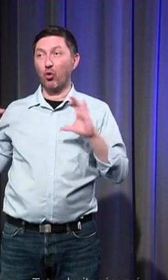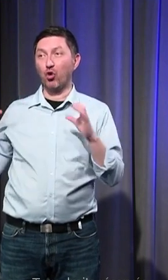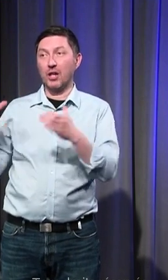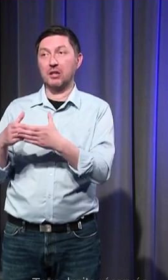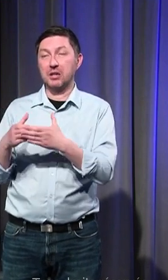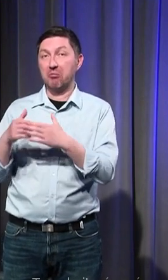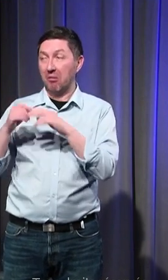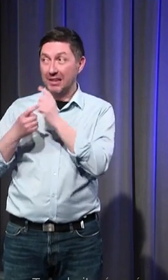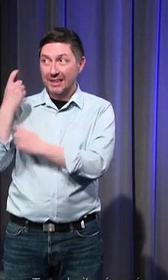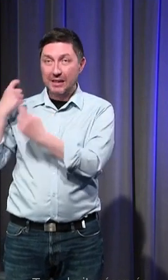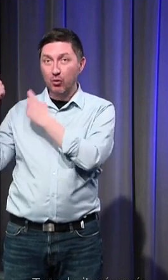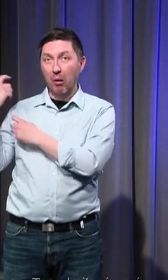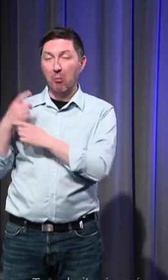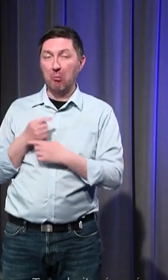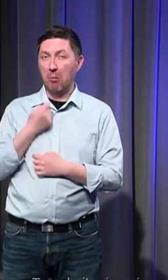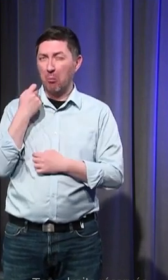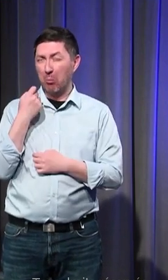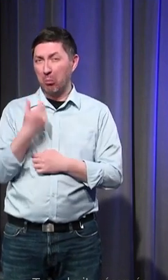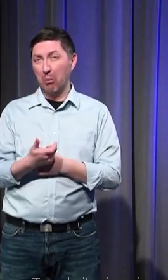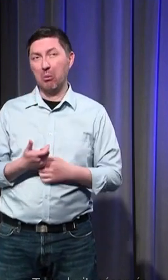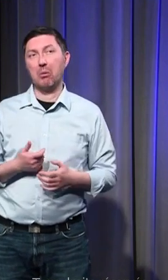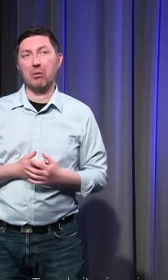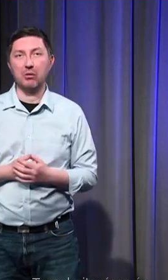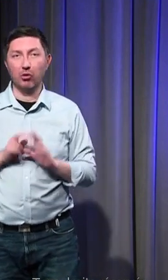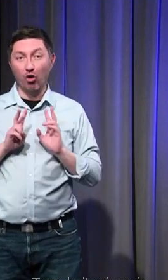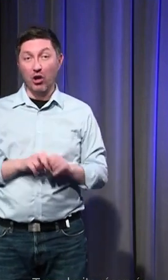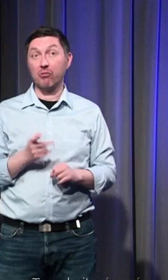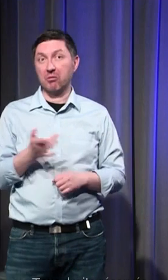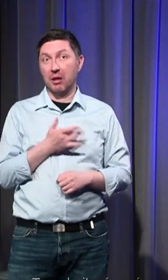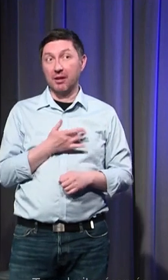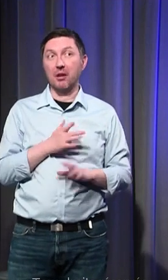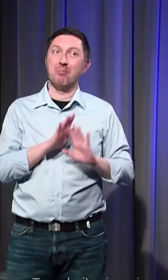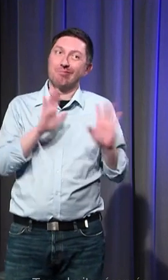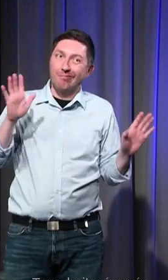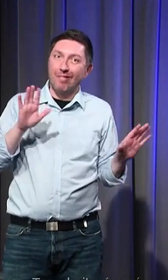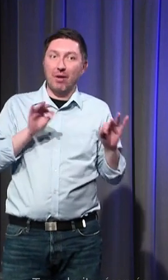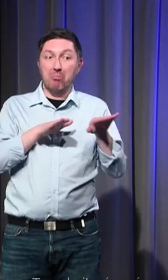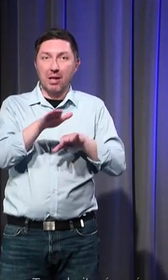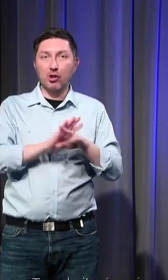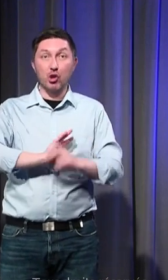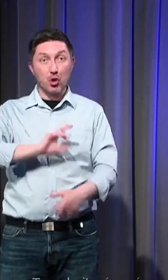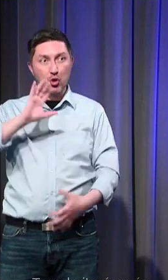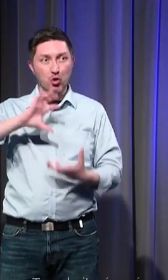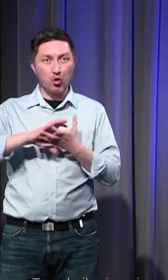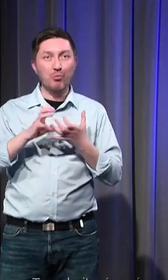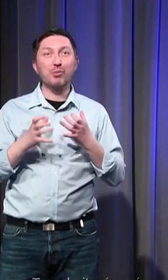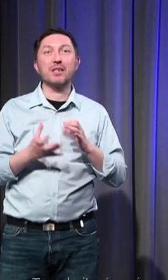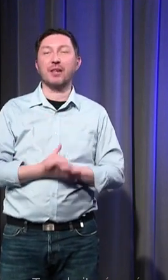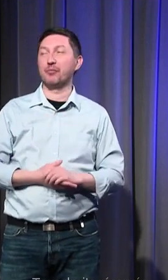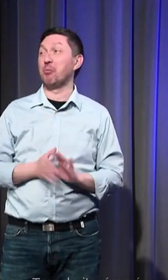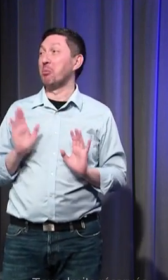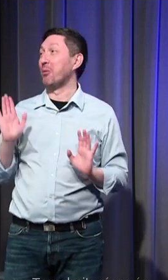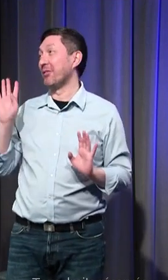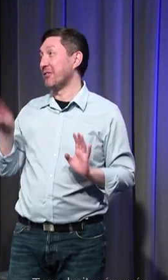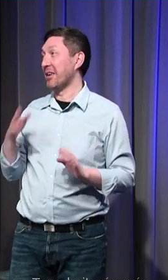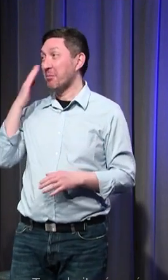point de vue méthodologique c'est extrêmement complexe donc je fais amende honorable si jamais